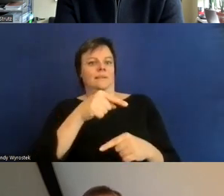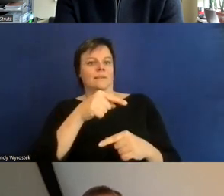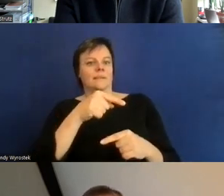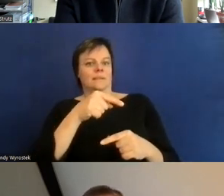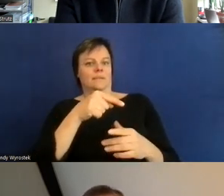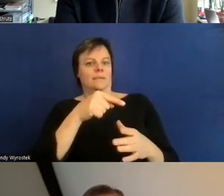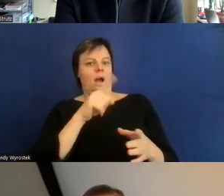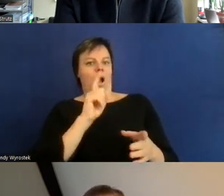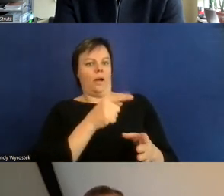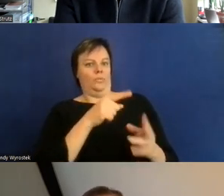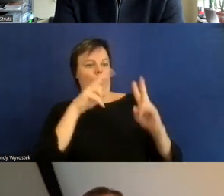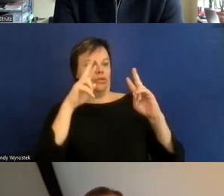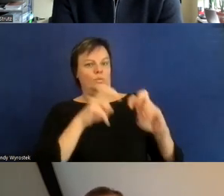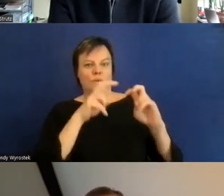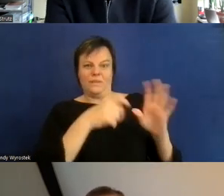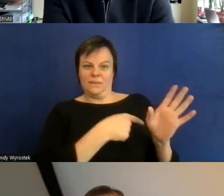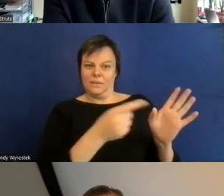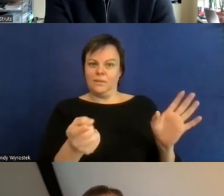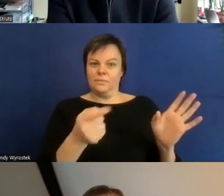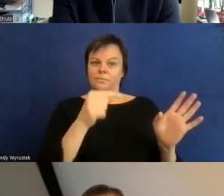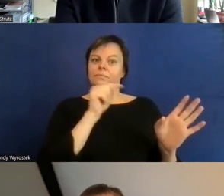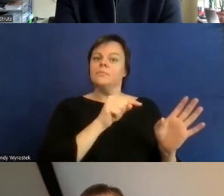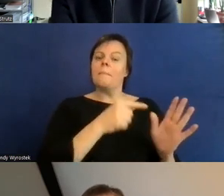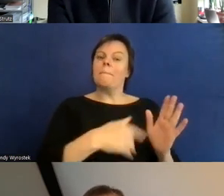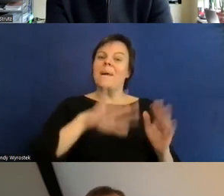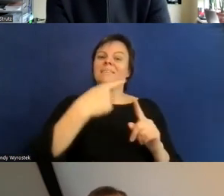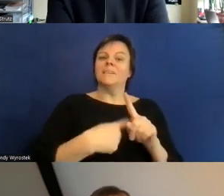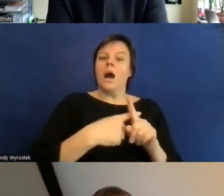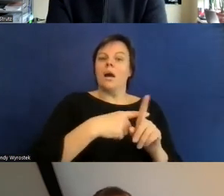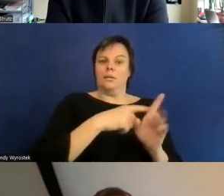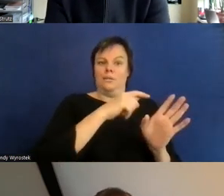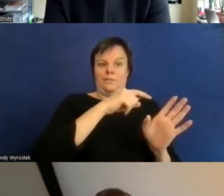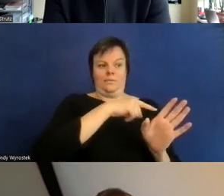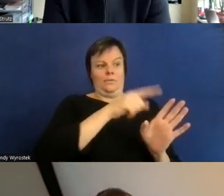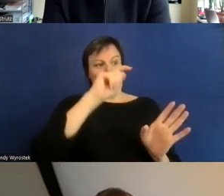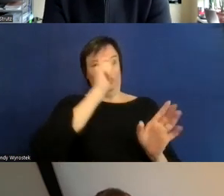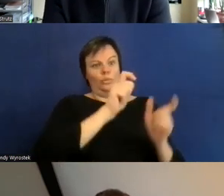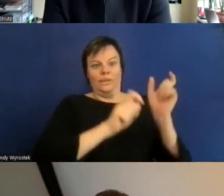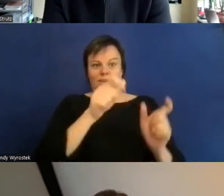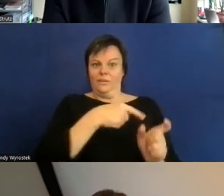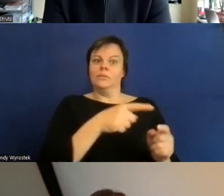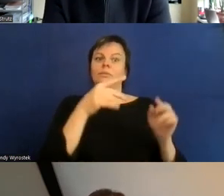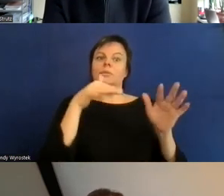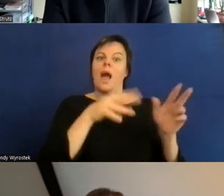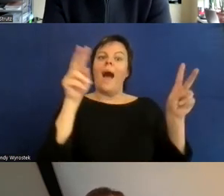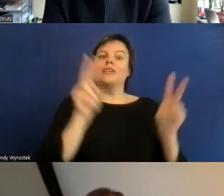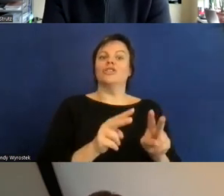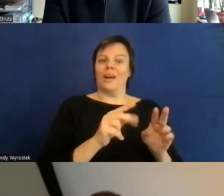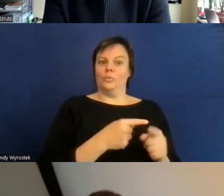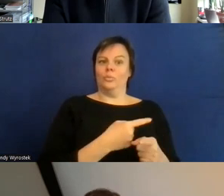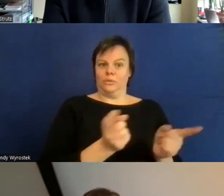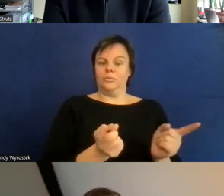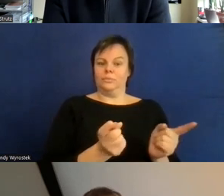ist das die Mehrzahl der Studierende mit Einschränkungen die psychische ja man spricht ja von Problemen bei der mentalen